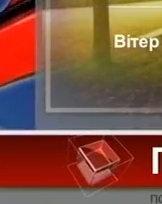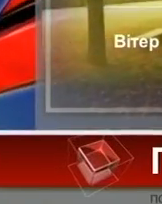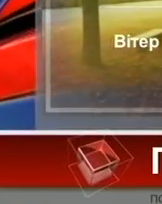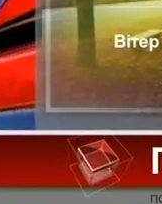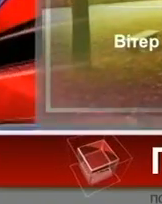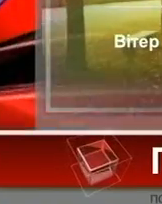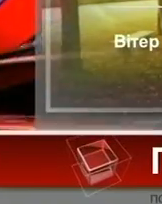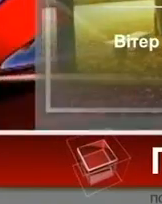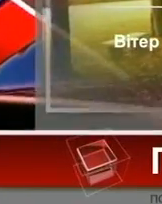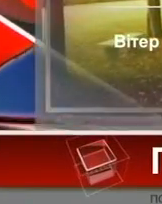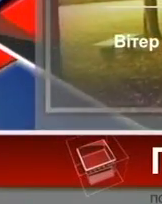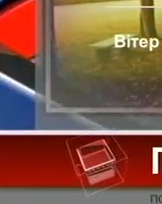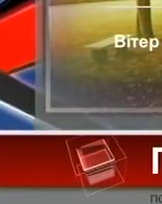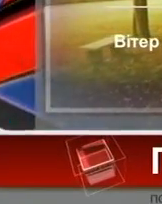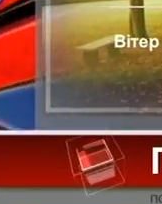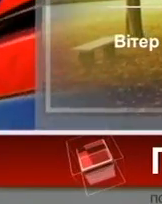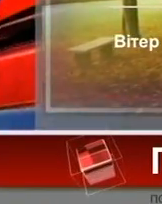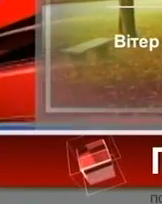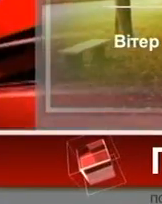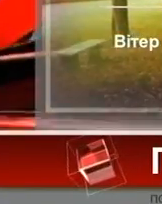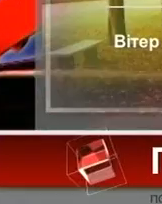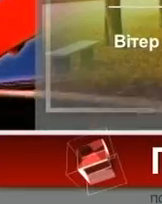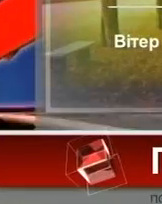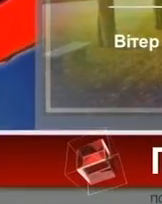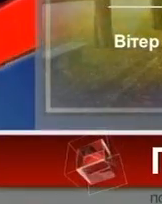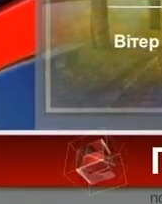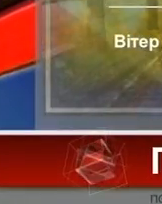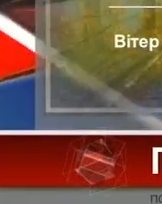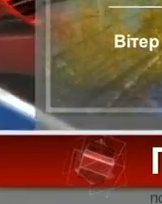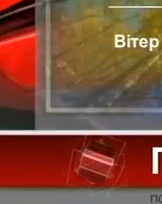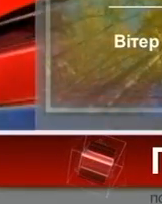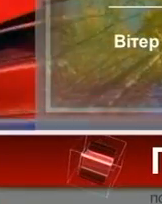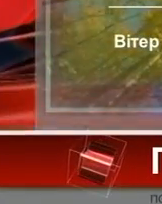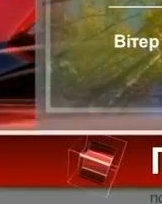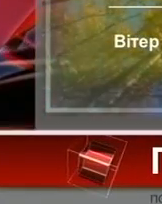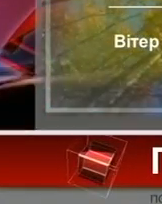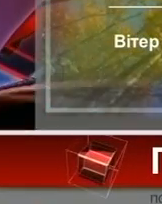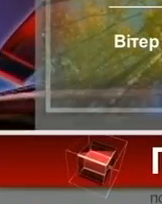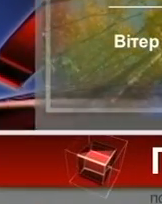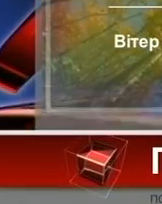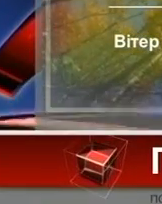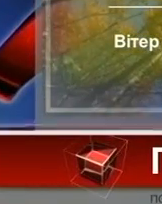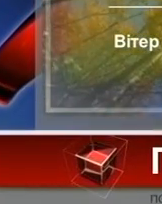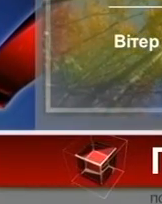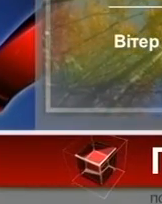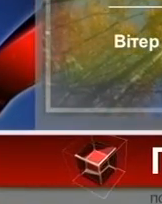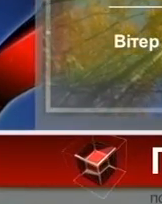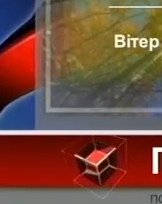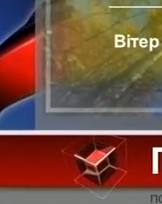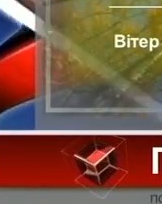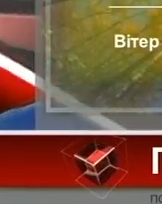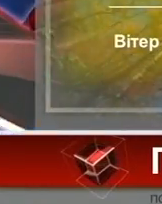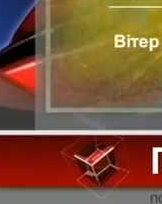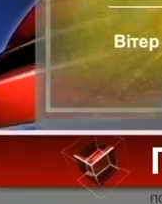Вітер змінних напрямків 3-5 метрів за секунду. Температура повітря в області вночі від 1 градусу нижче нуля до